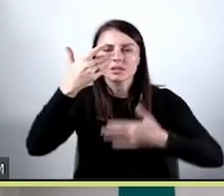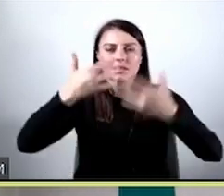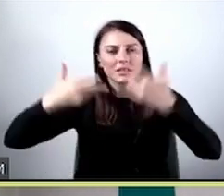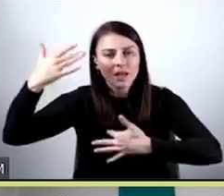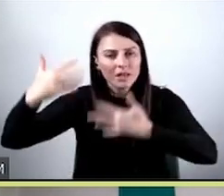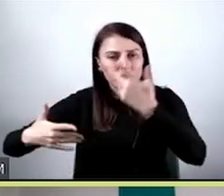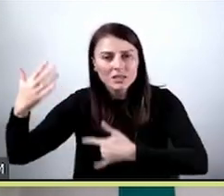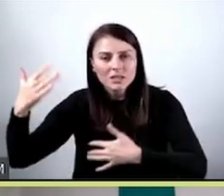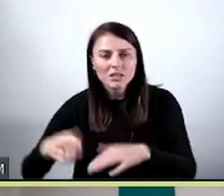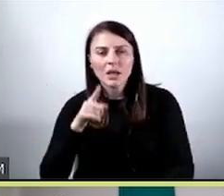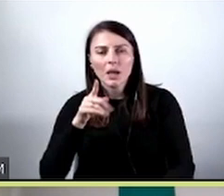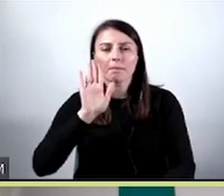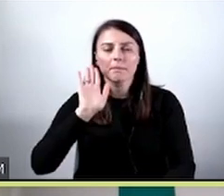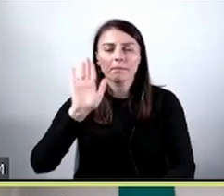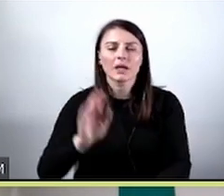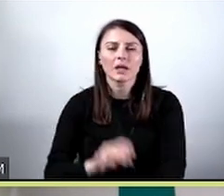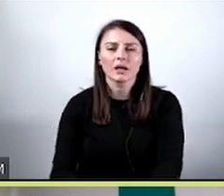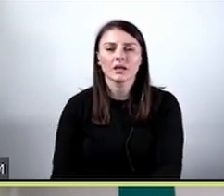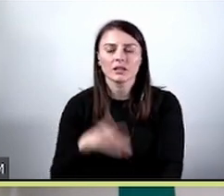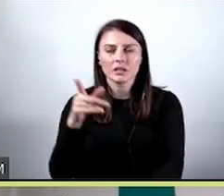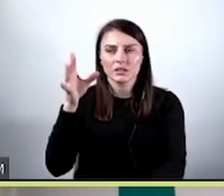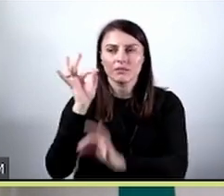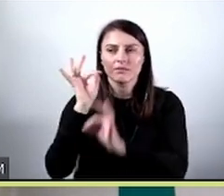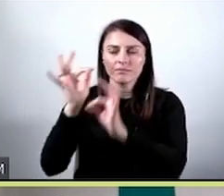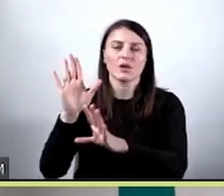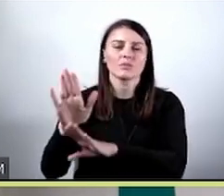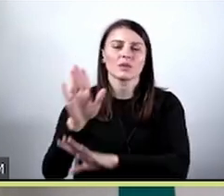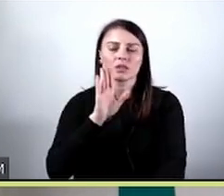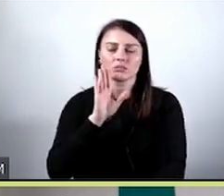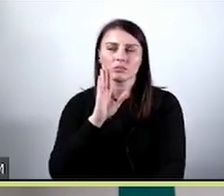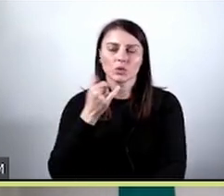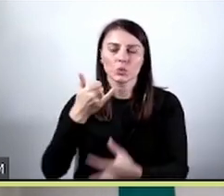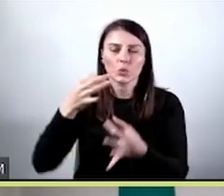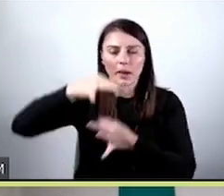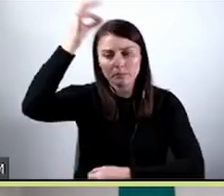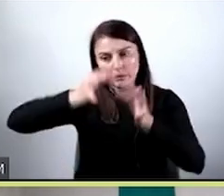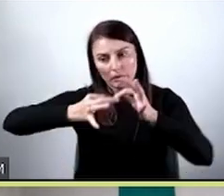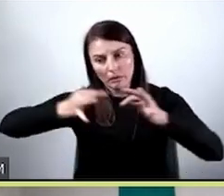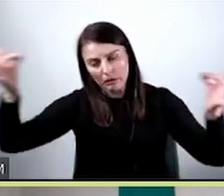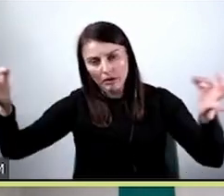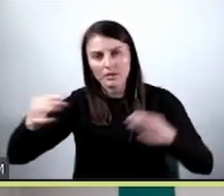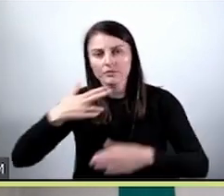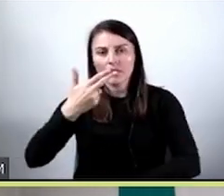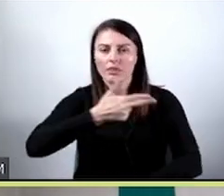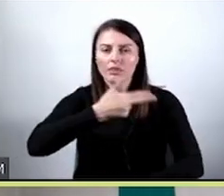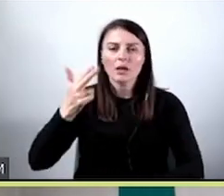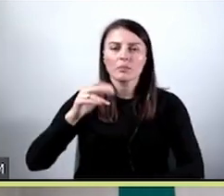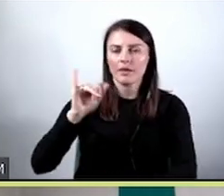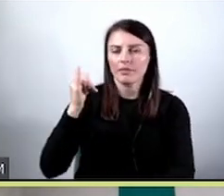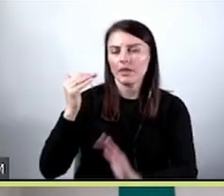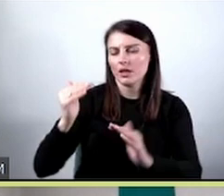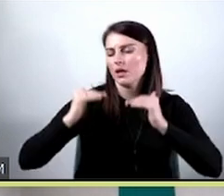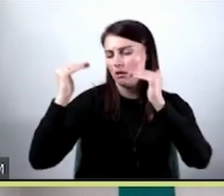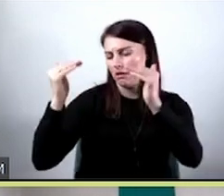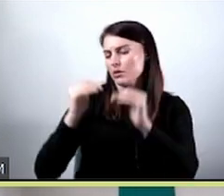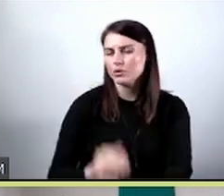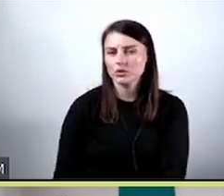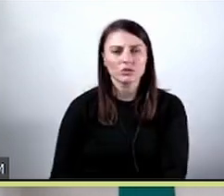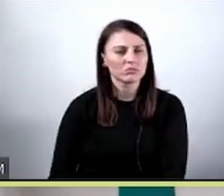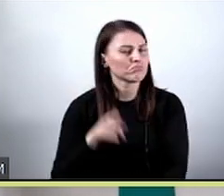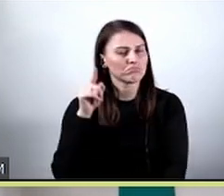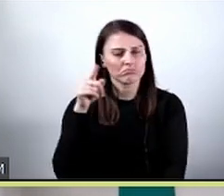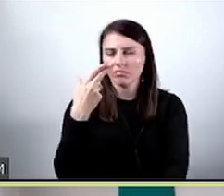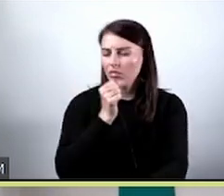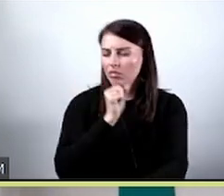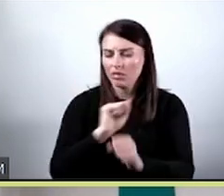tym posiadają własną specyfikę, własne miary dotyczące jakości. Natomiast nie jest to